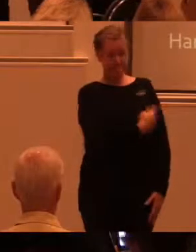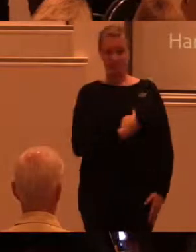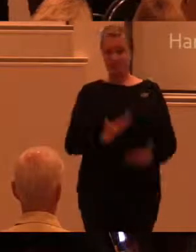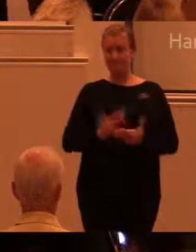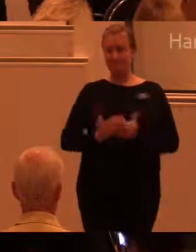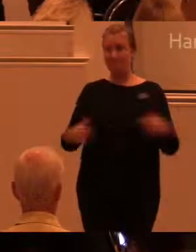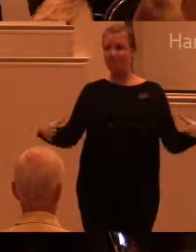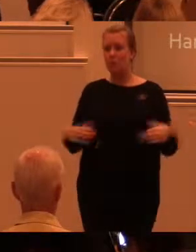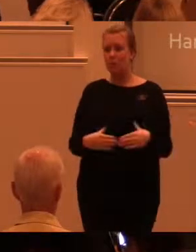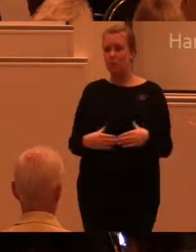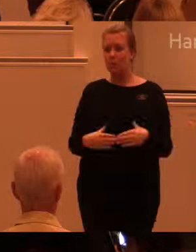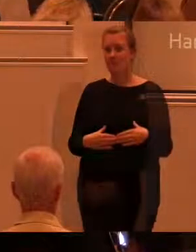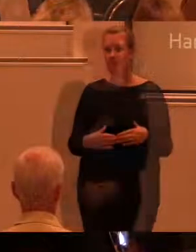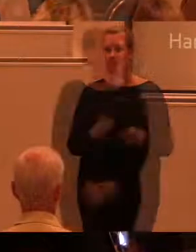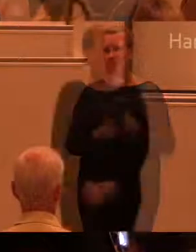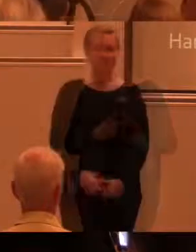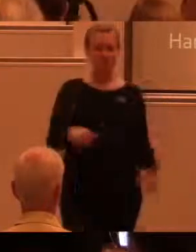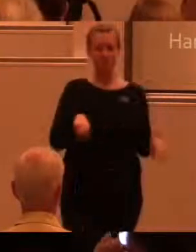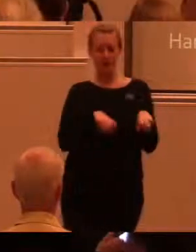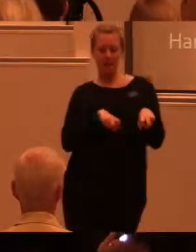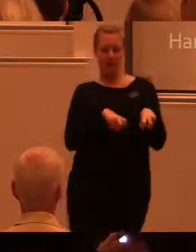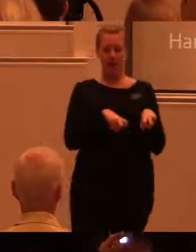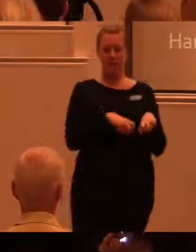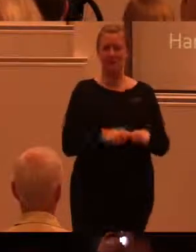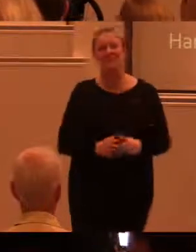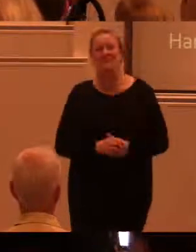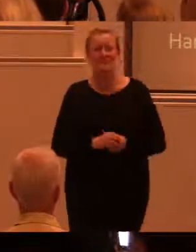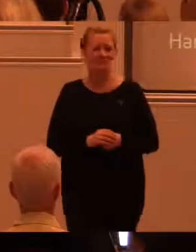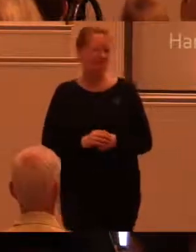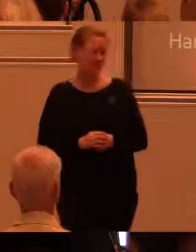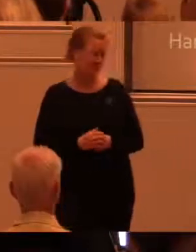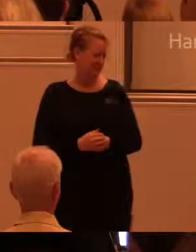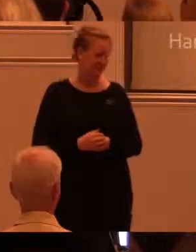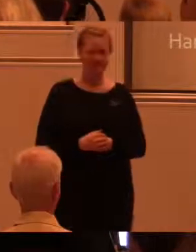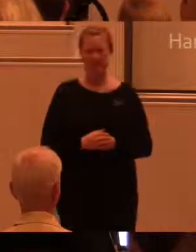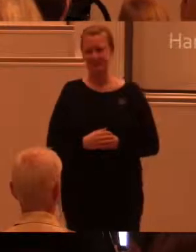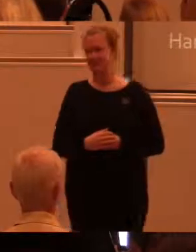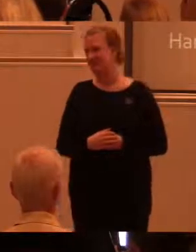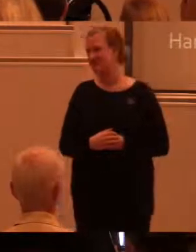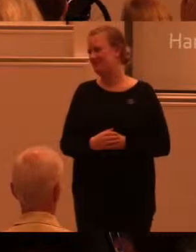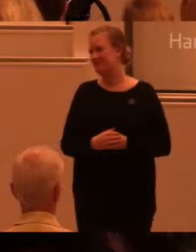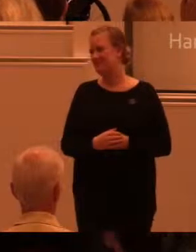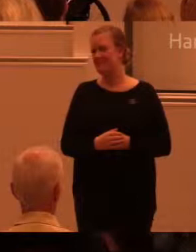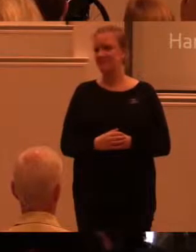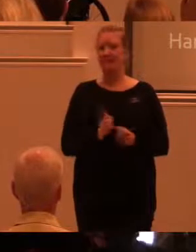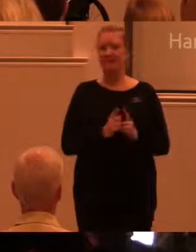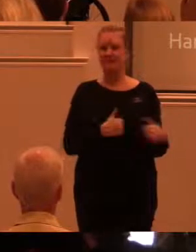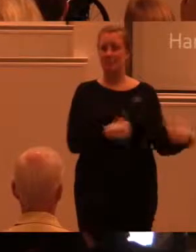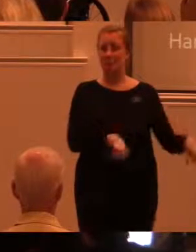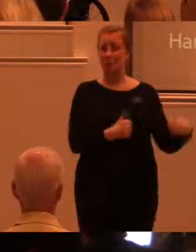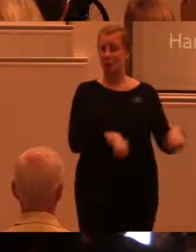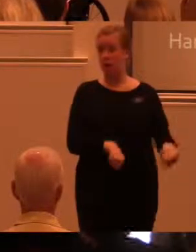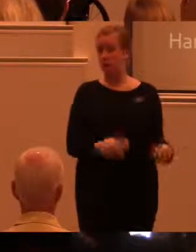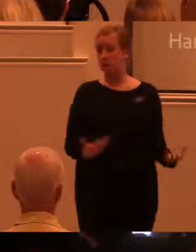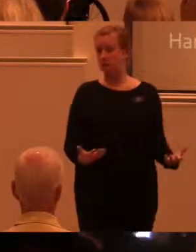tillsammans. Så det kan vara så här att vi kommer att bråka lite med varandra kanske.